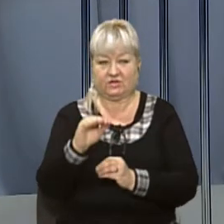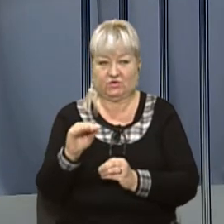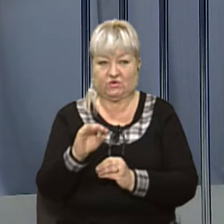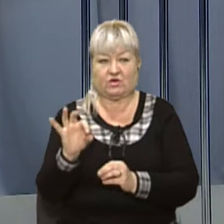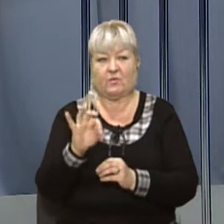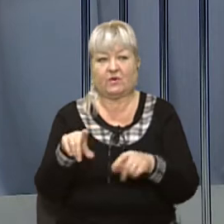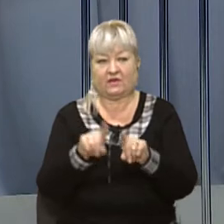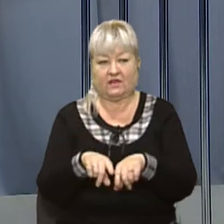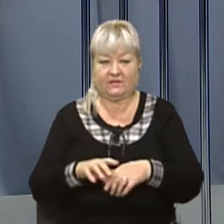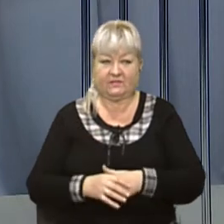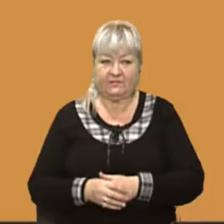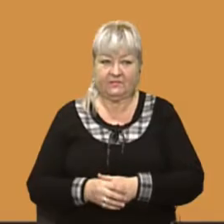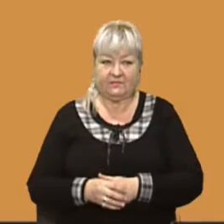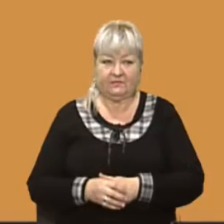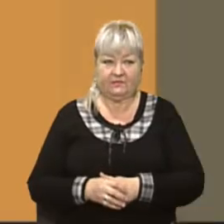Зокрема, про таке.